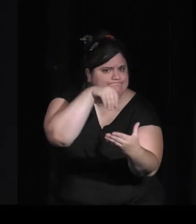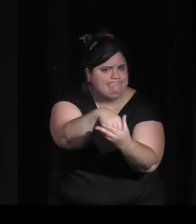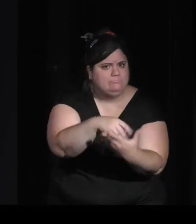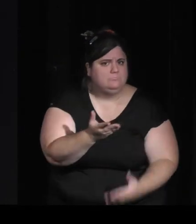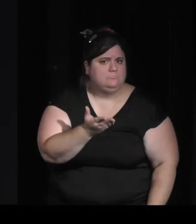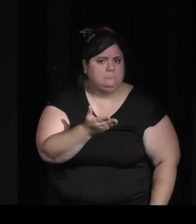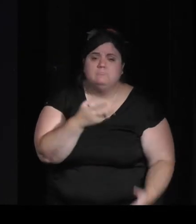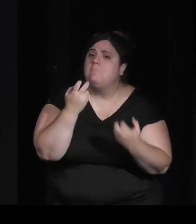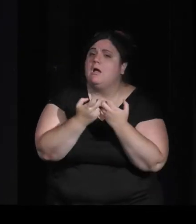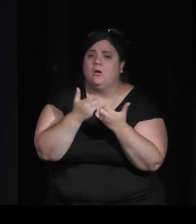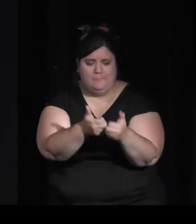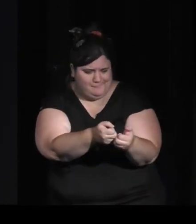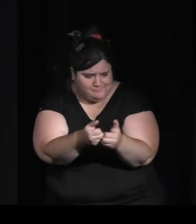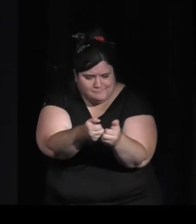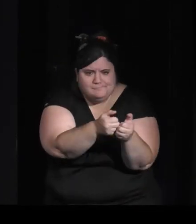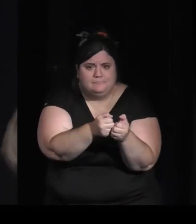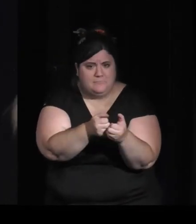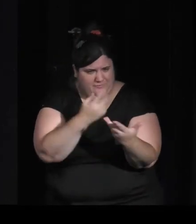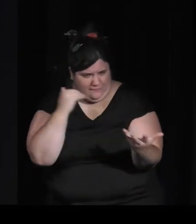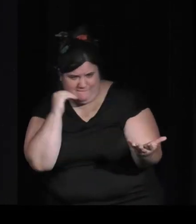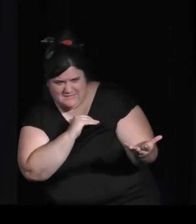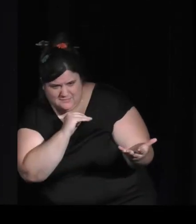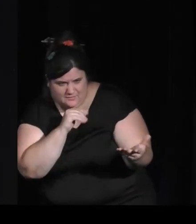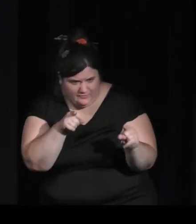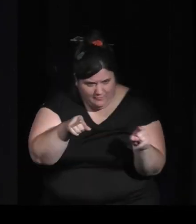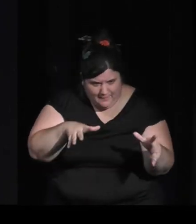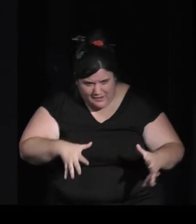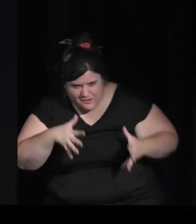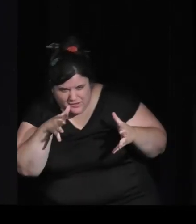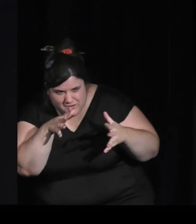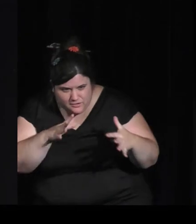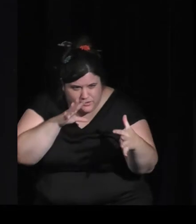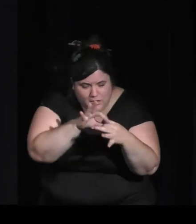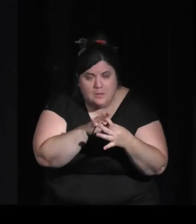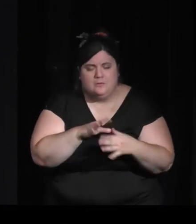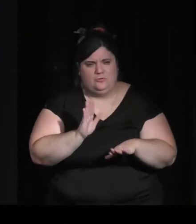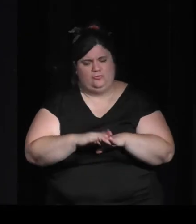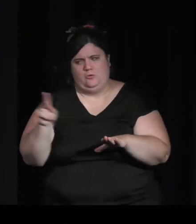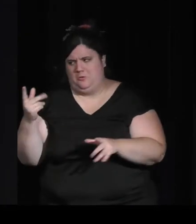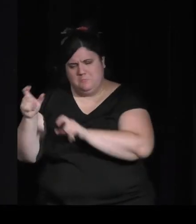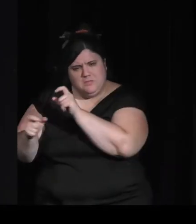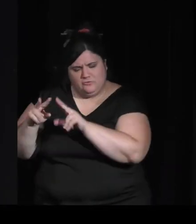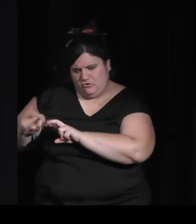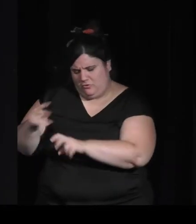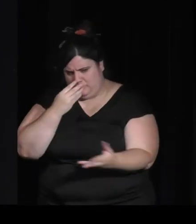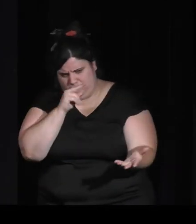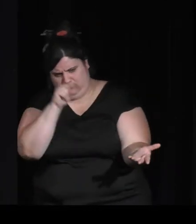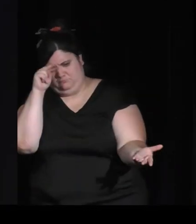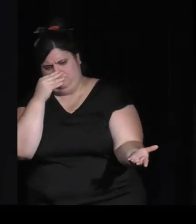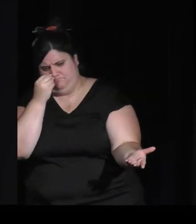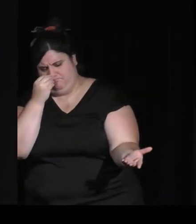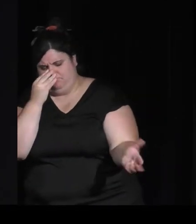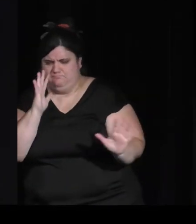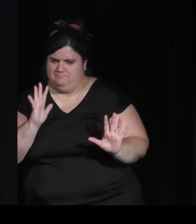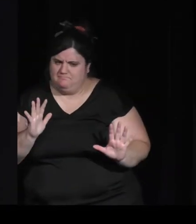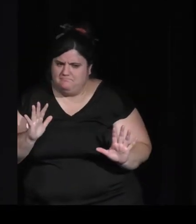vidéo, c'est de la motricité, de la rapidité, de l'engagement. Et puis on avait ce sentiment quand même que, non seulement il suffisait